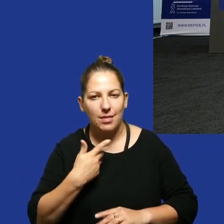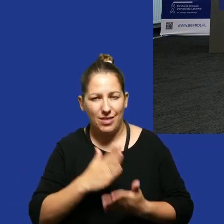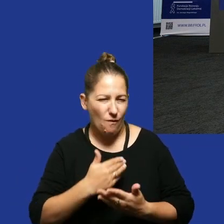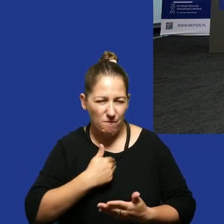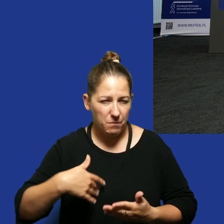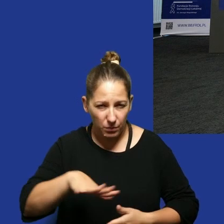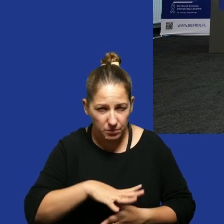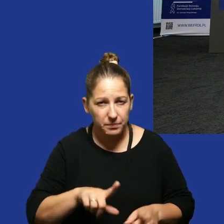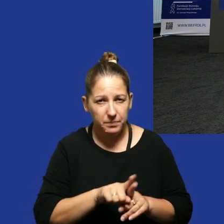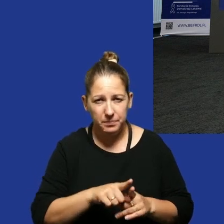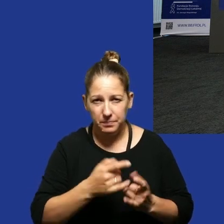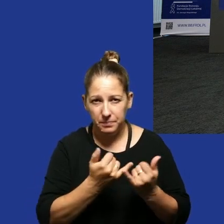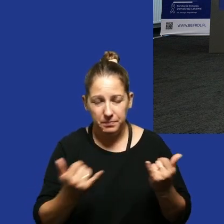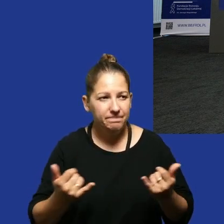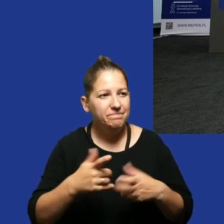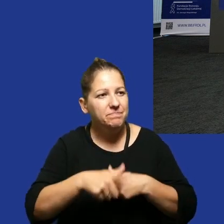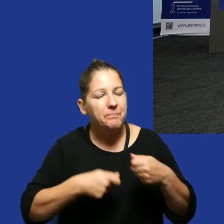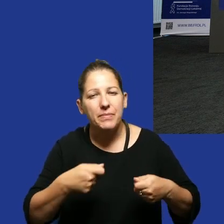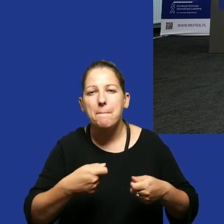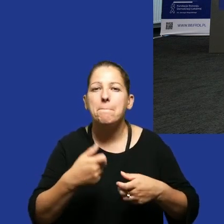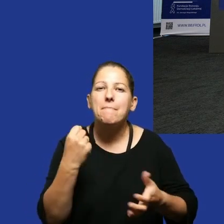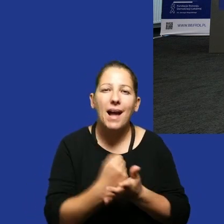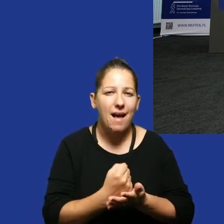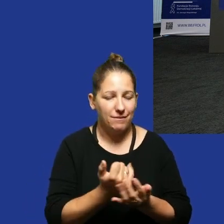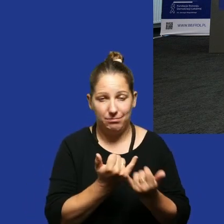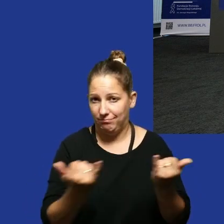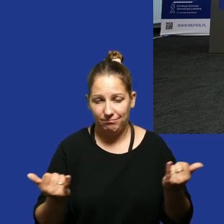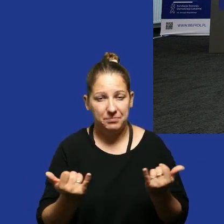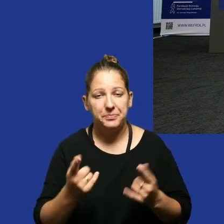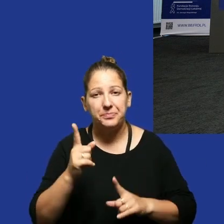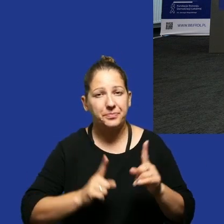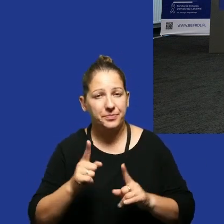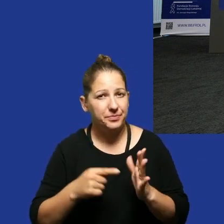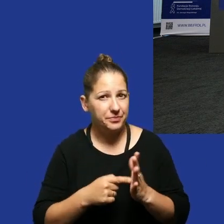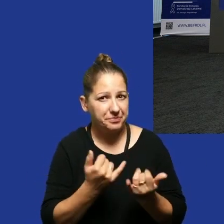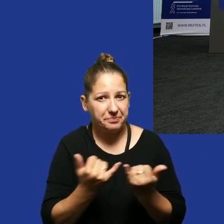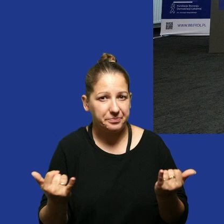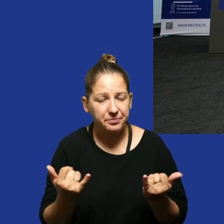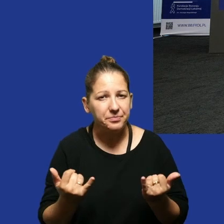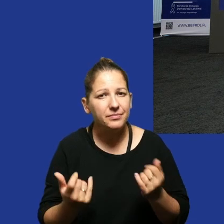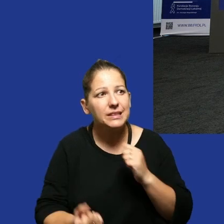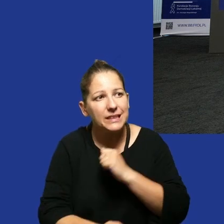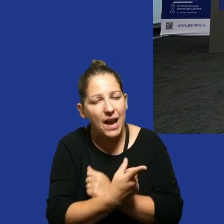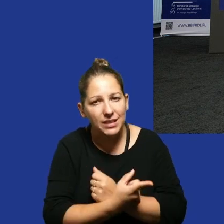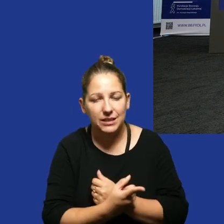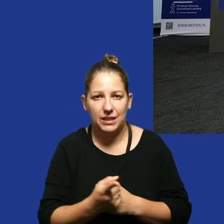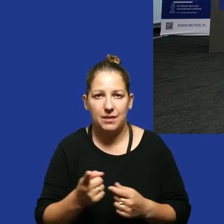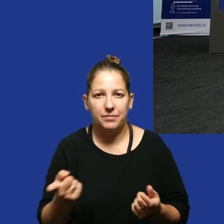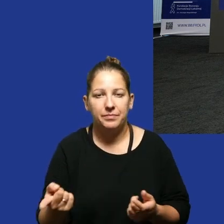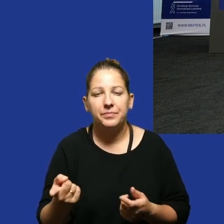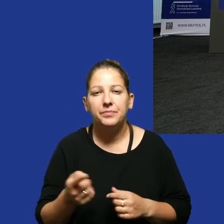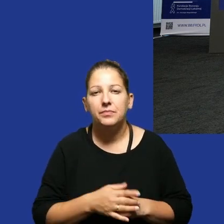pozwy. Mamy tyle instrumentów prawnych, że właściwie czasami są to innego typu zjawiska, bądź quasi